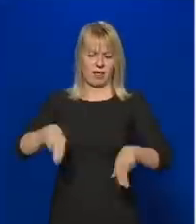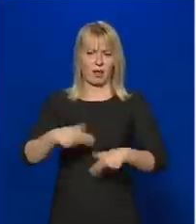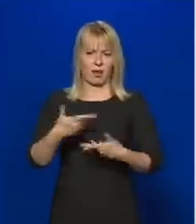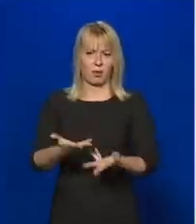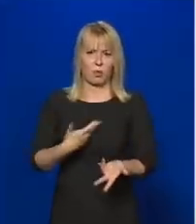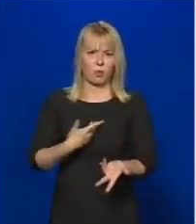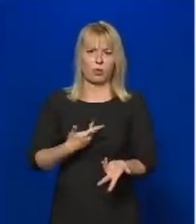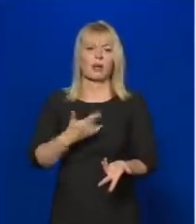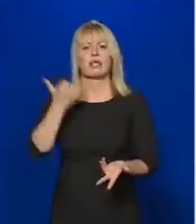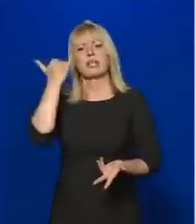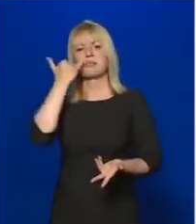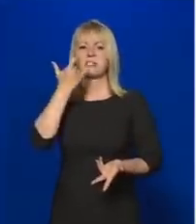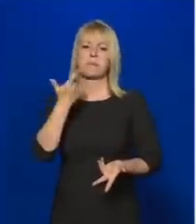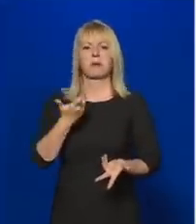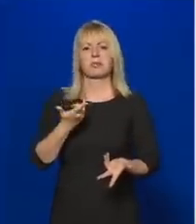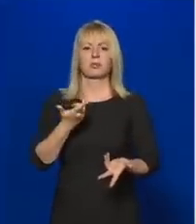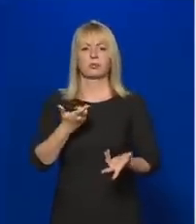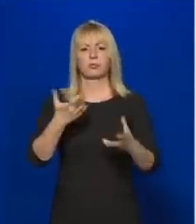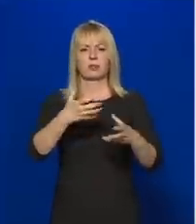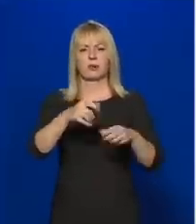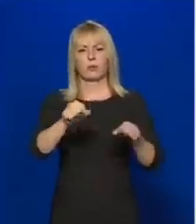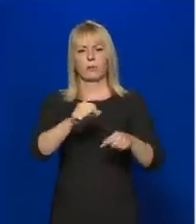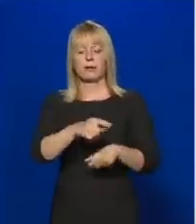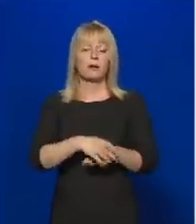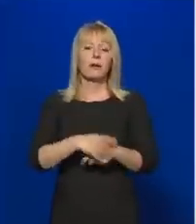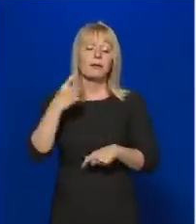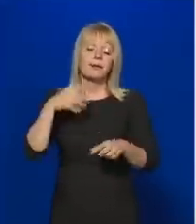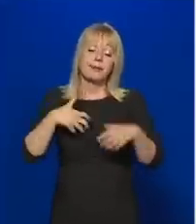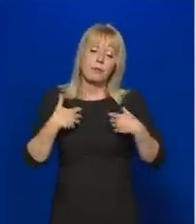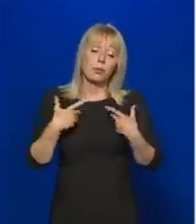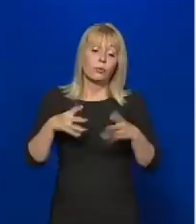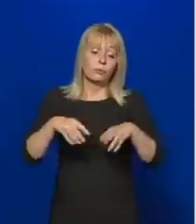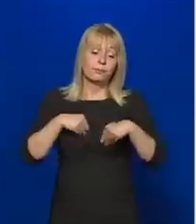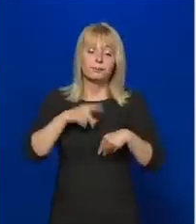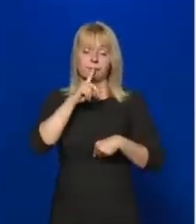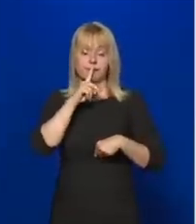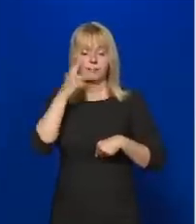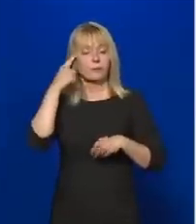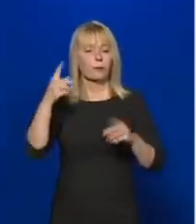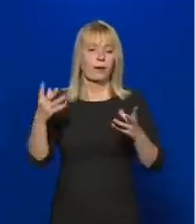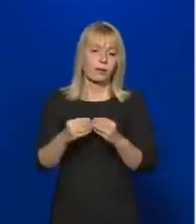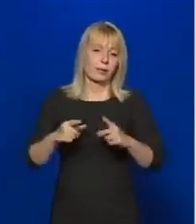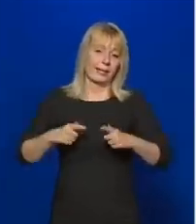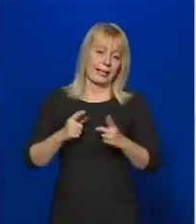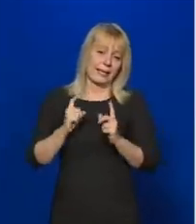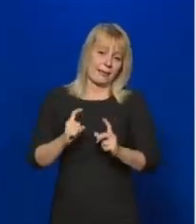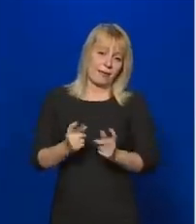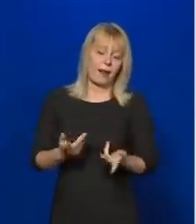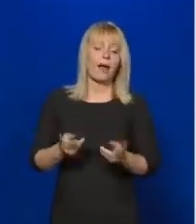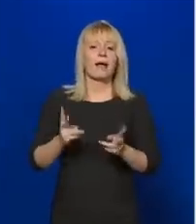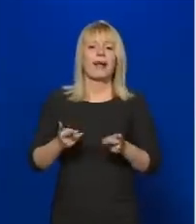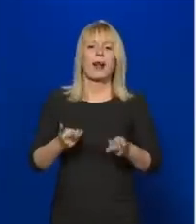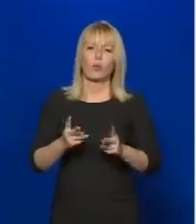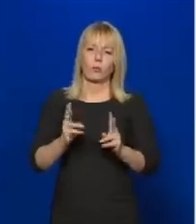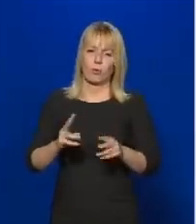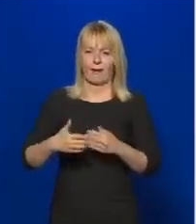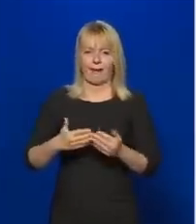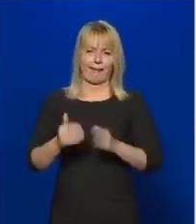akik nem szimpatizálnak a jelenlegi kormányon. Nem örülünk ennek, együtt tudunk élni vele. Javaslom, hogy ezt mindenki kellő homorral kezelje.